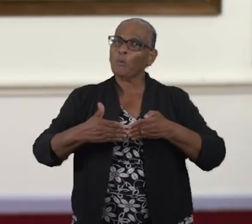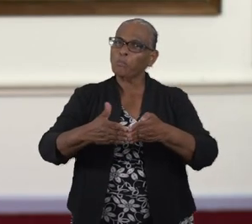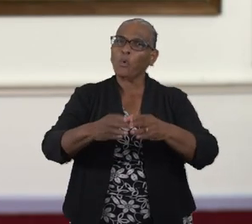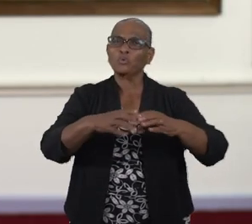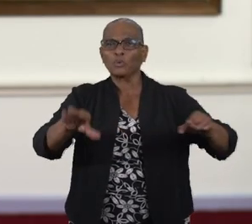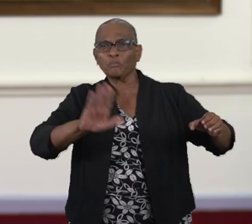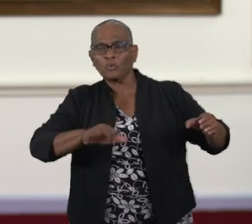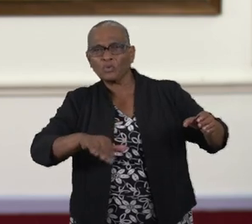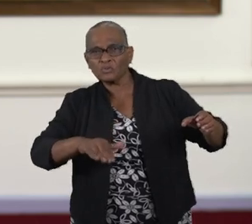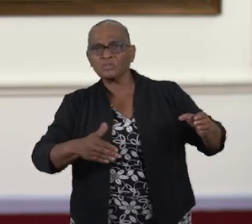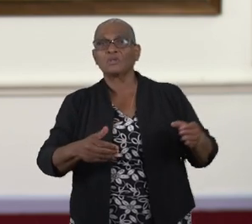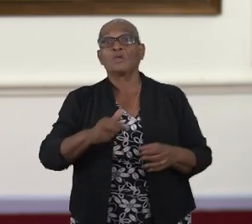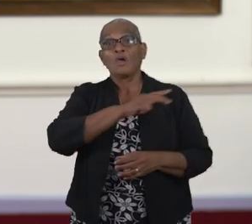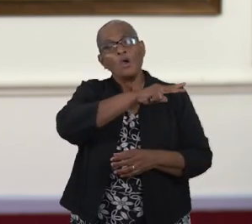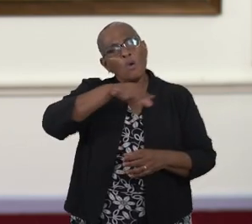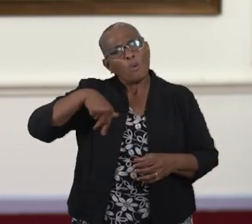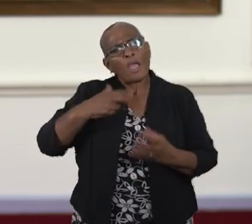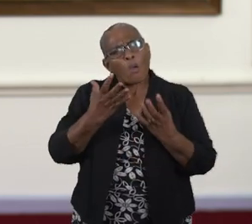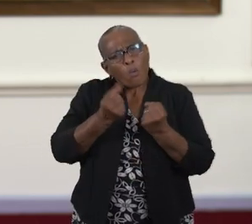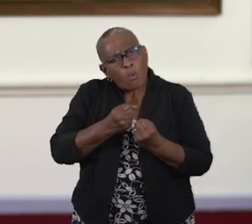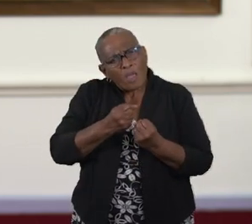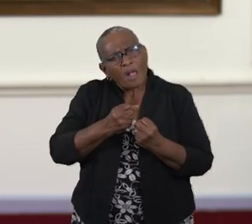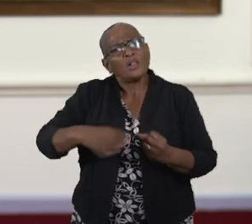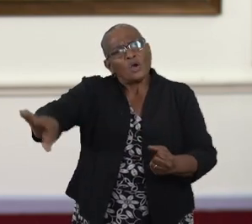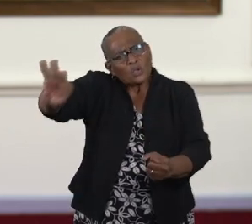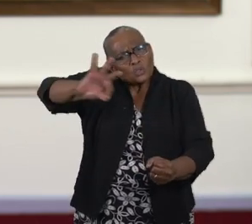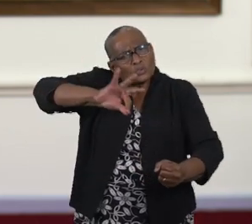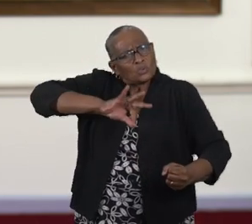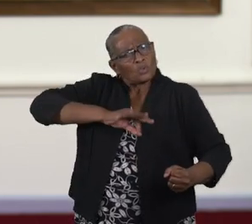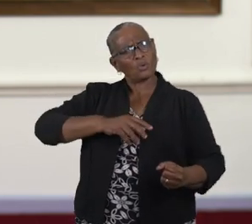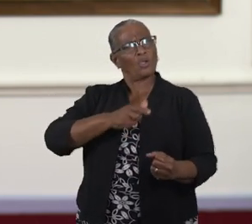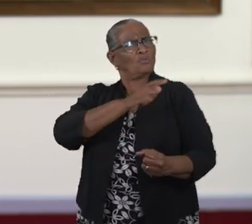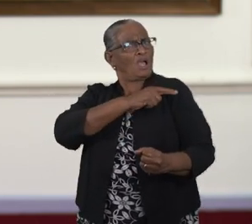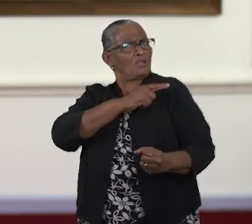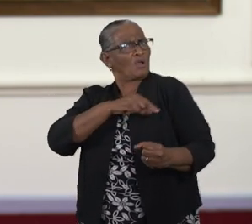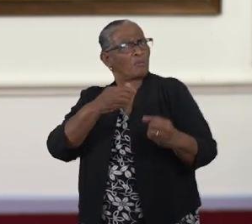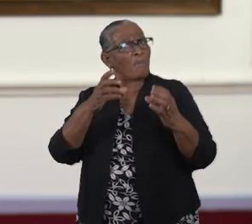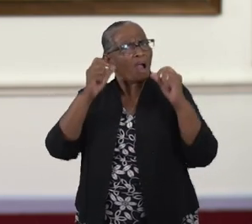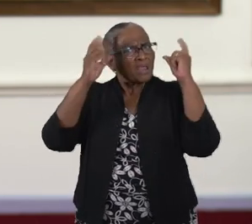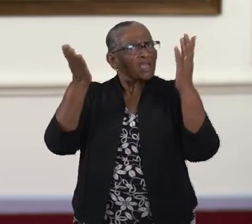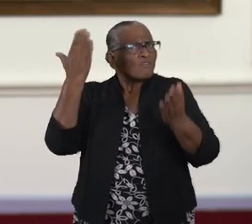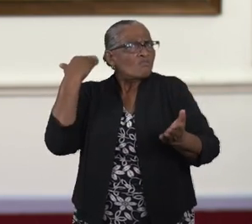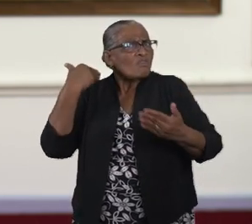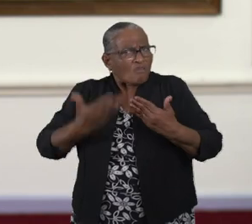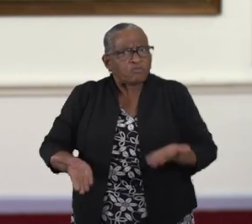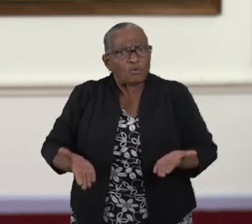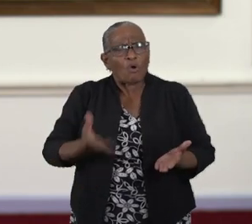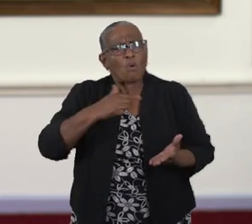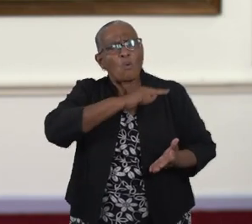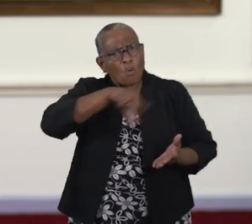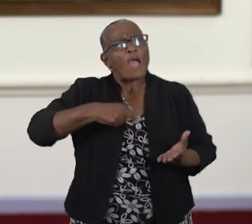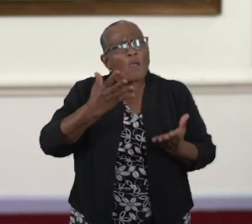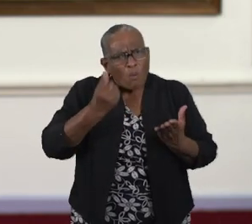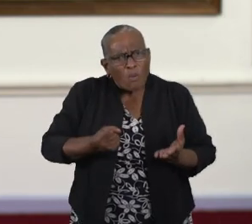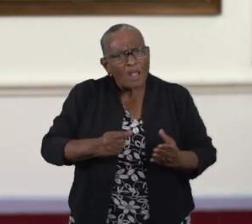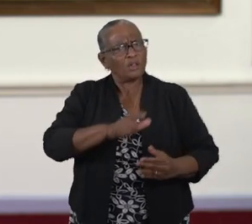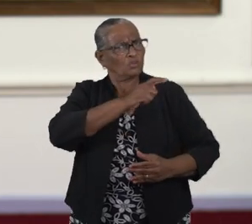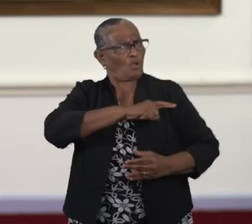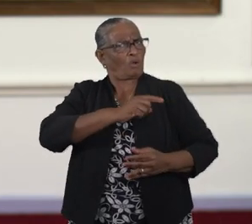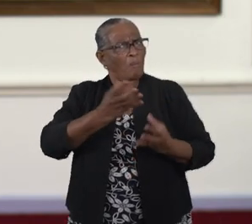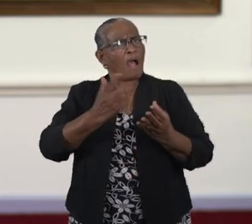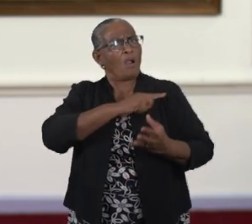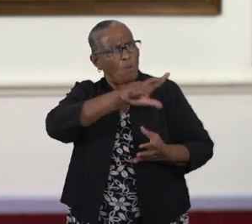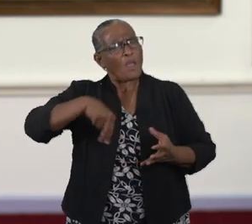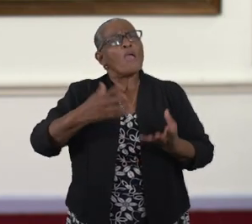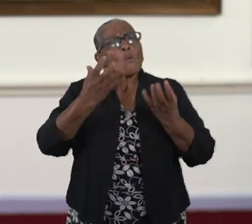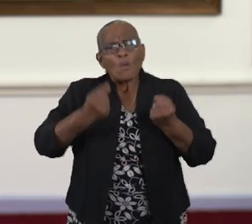We willen allen terug naar het leven. We willen allen normaliseren.